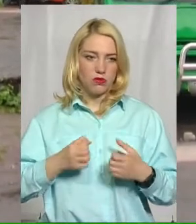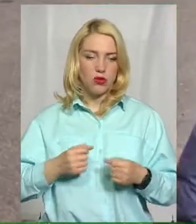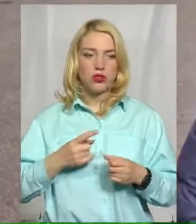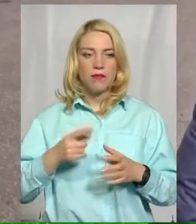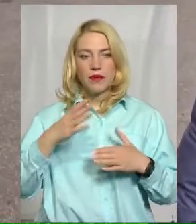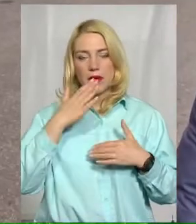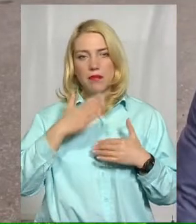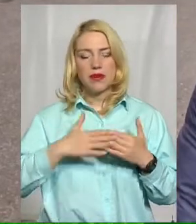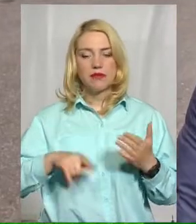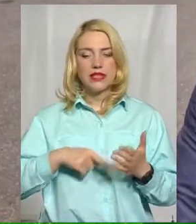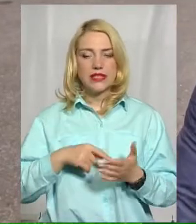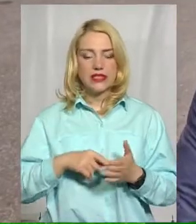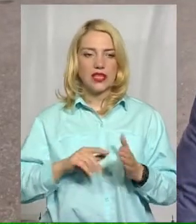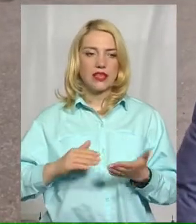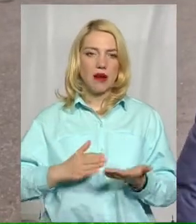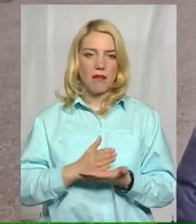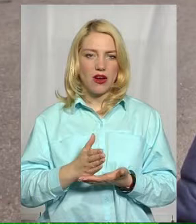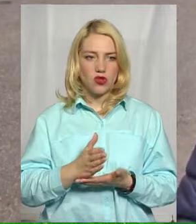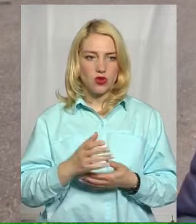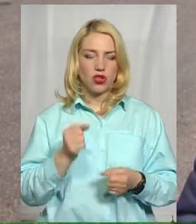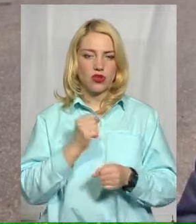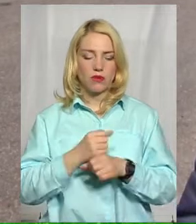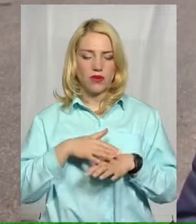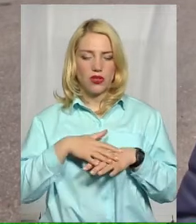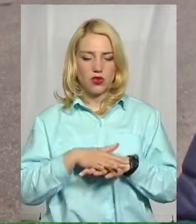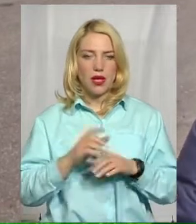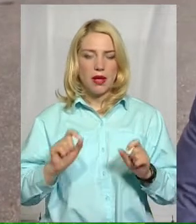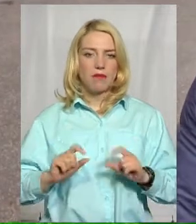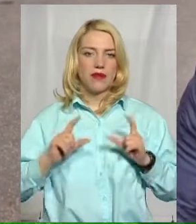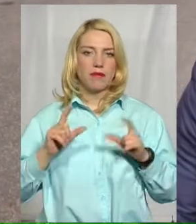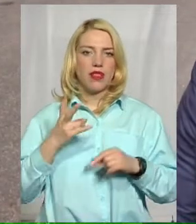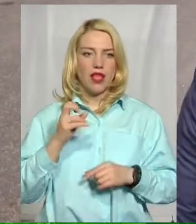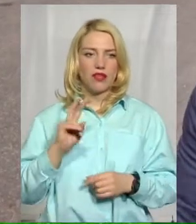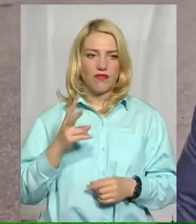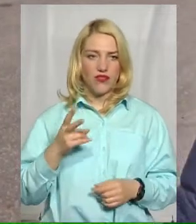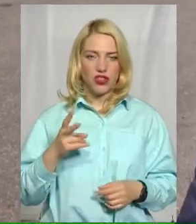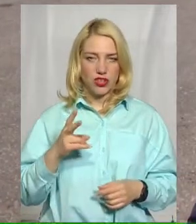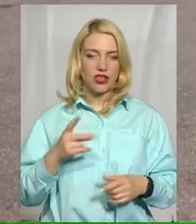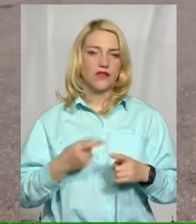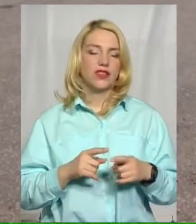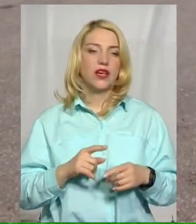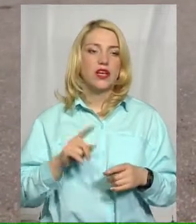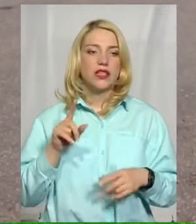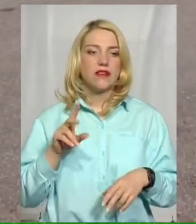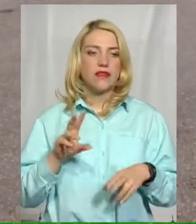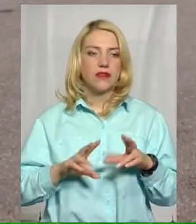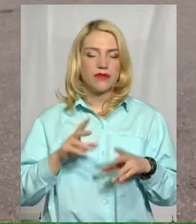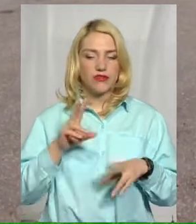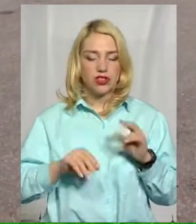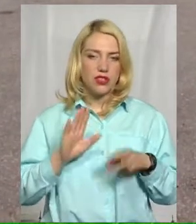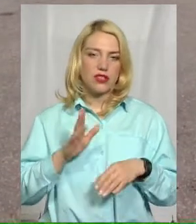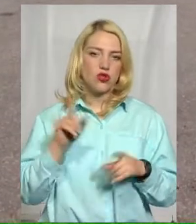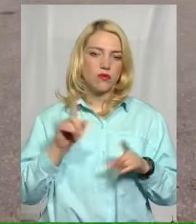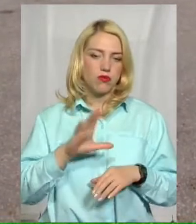зробили розрахунок і піднімаємо тариф на 2 гривні. Не набагато, але хоча б на 2 гривні все-таки буде якийсь